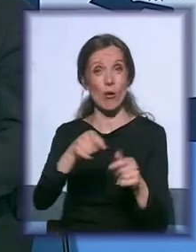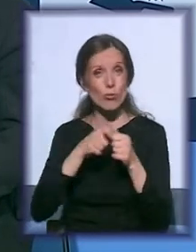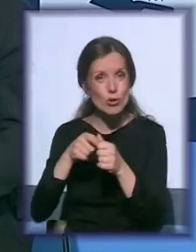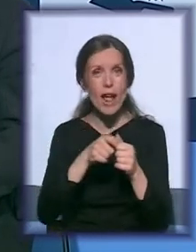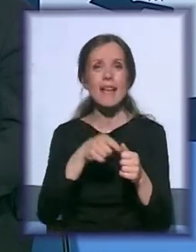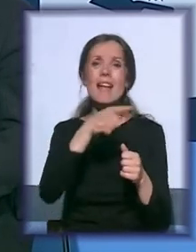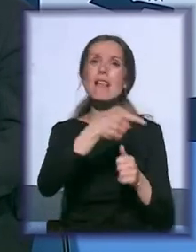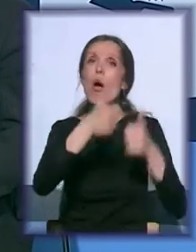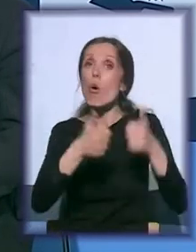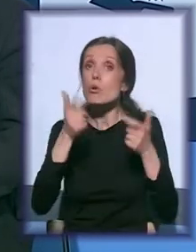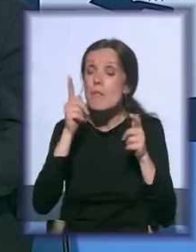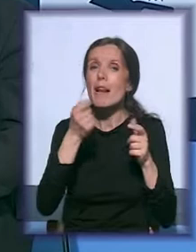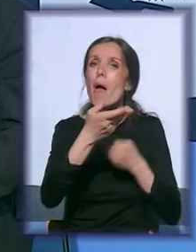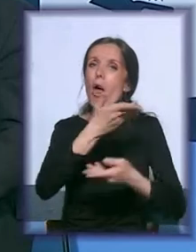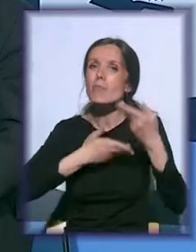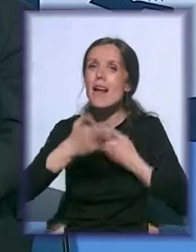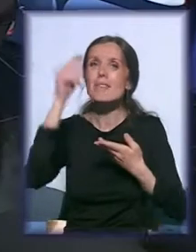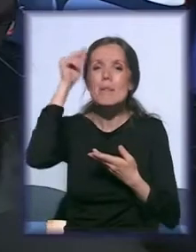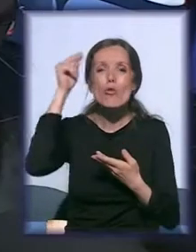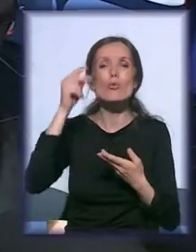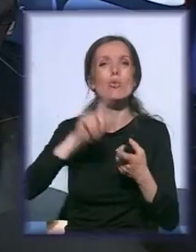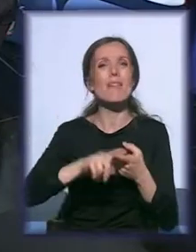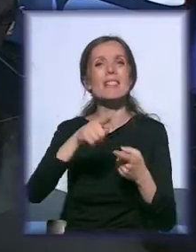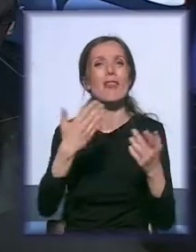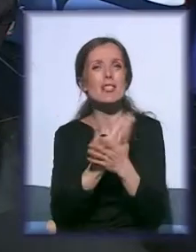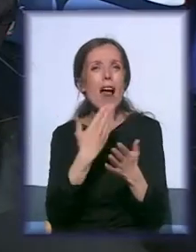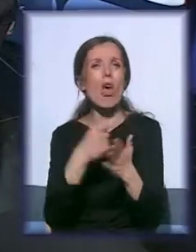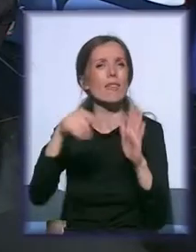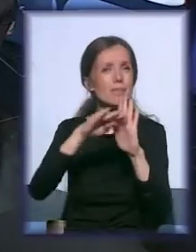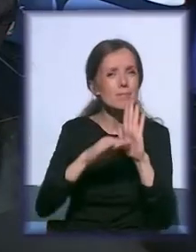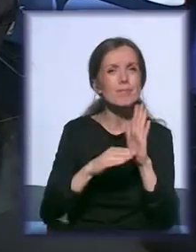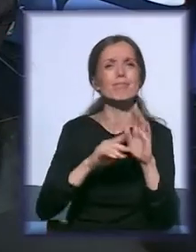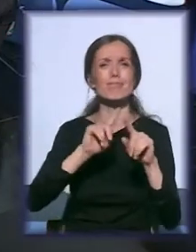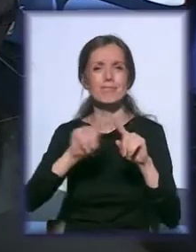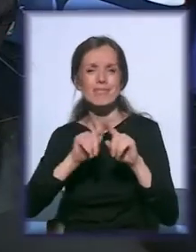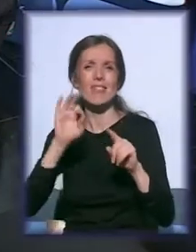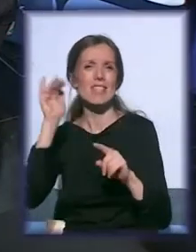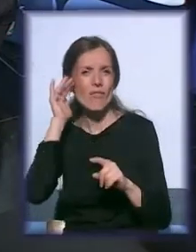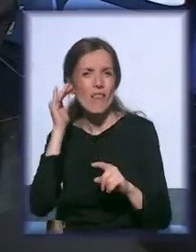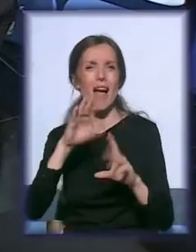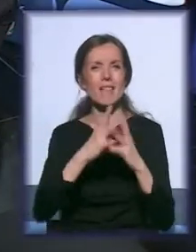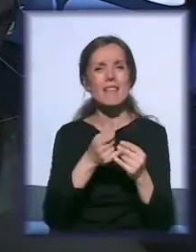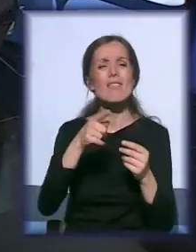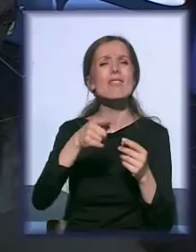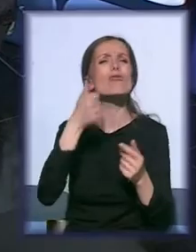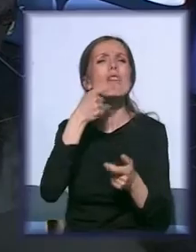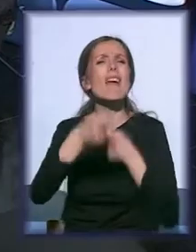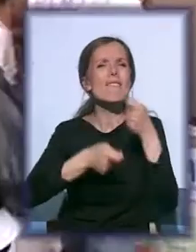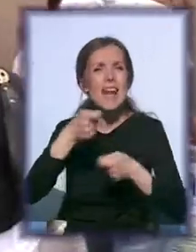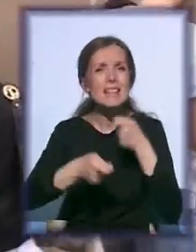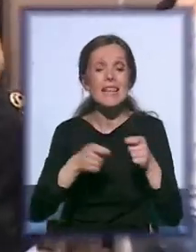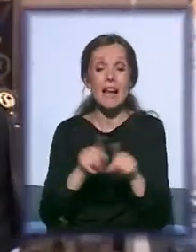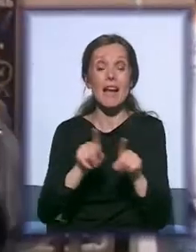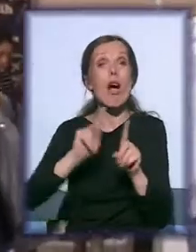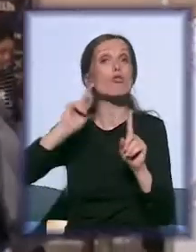da razmenimo iskustva po pitanju ovih novih momenta i uredbi i vlade i slično oko samih procedura finansiranja kao što smo